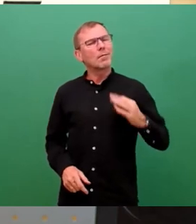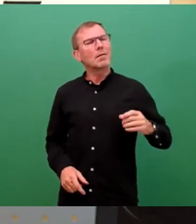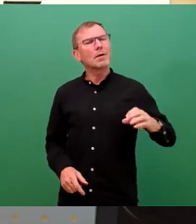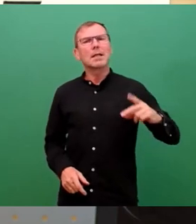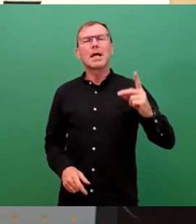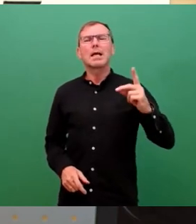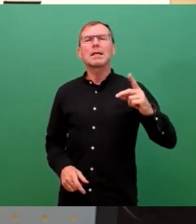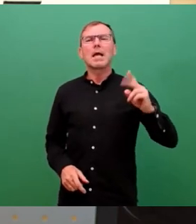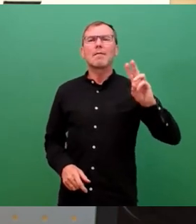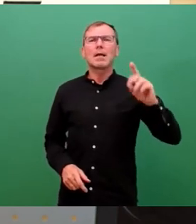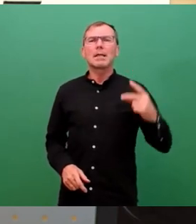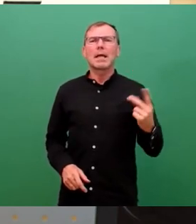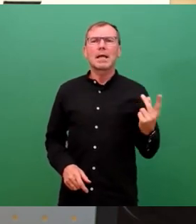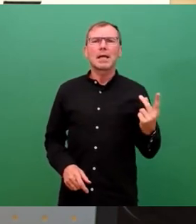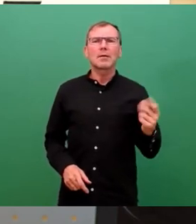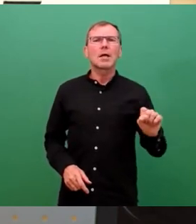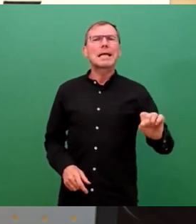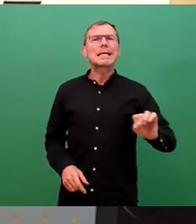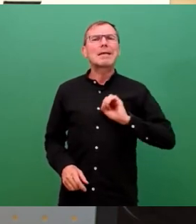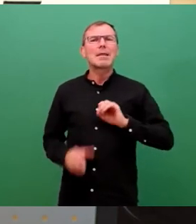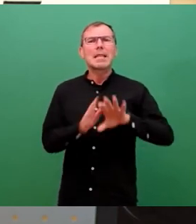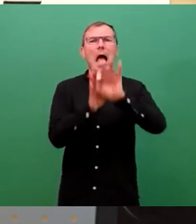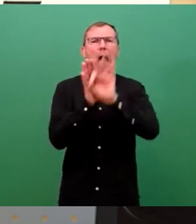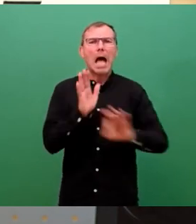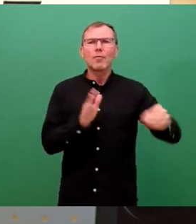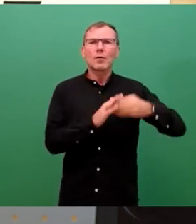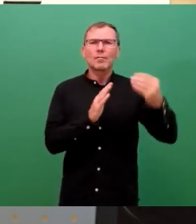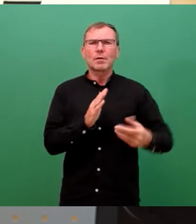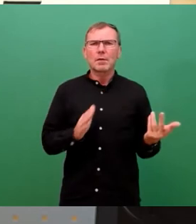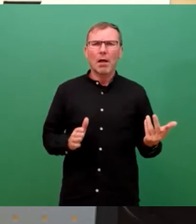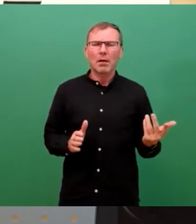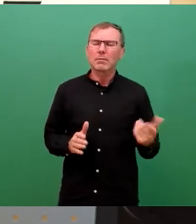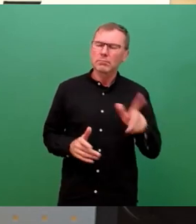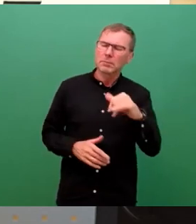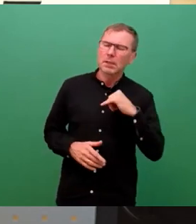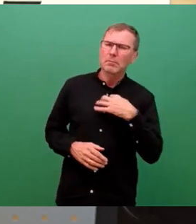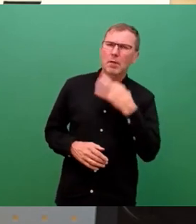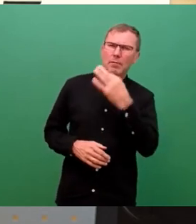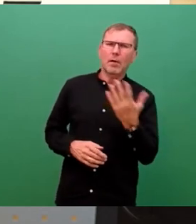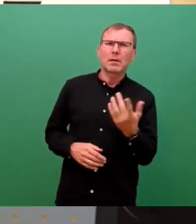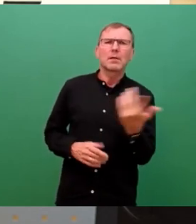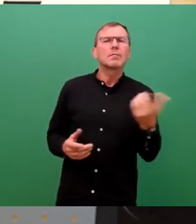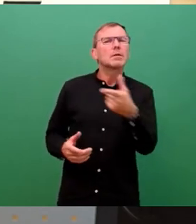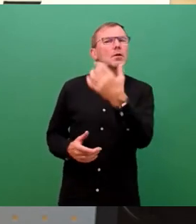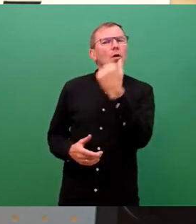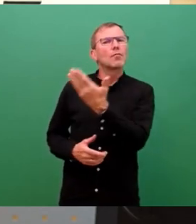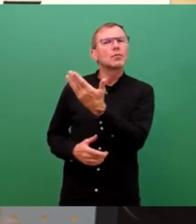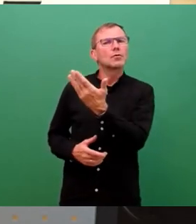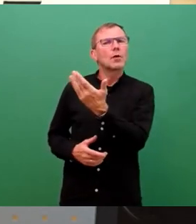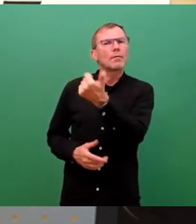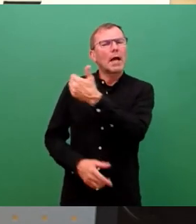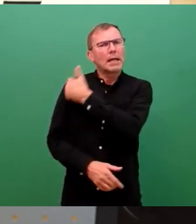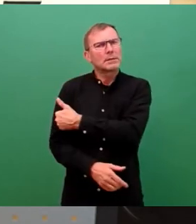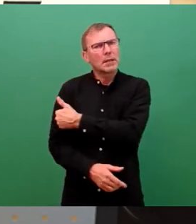die ja das Geld dann hier durch den Gewinnabführungsvertrag in den Stadtrat schiebt, gewissermaßen, wie sie es haben möchte, dass sie auf der einen Seite die